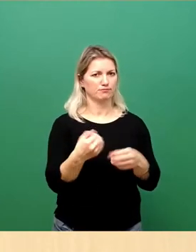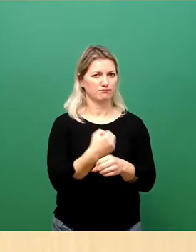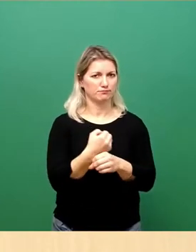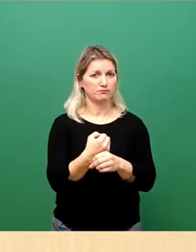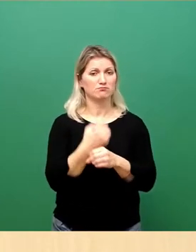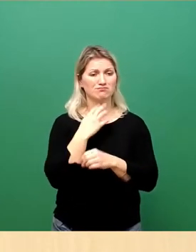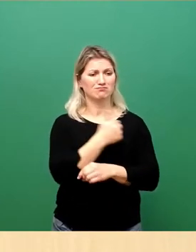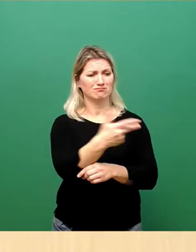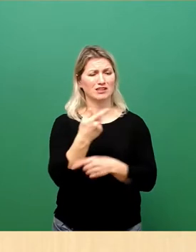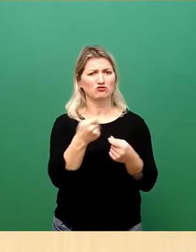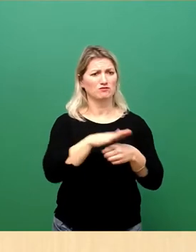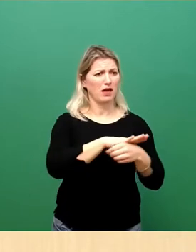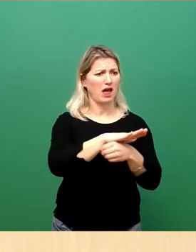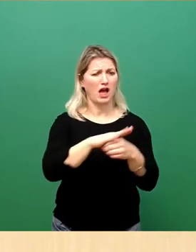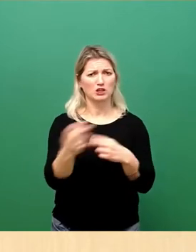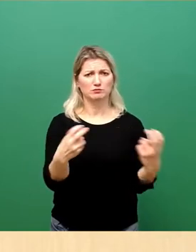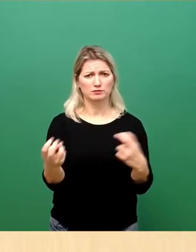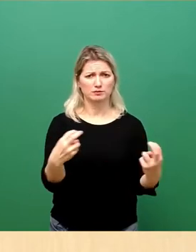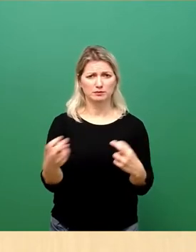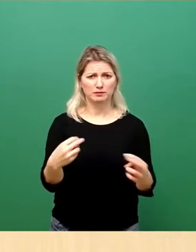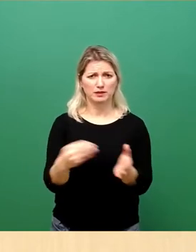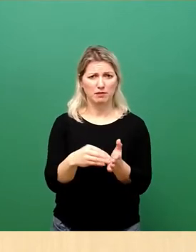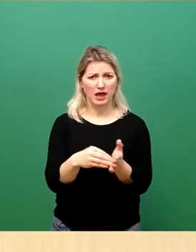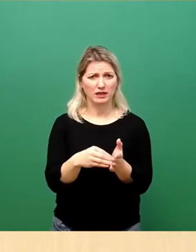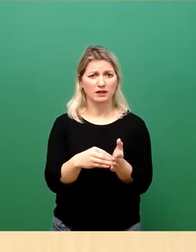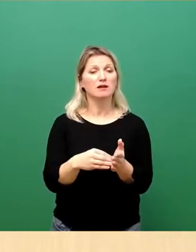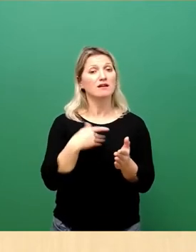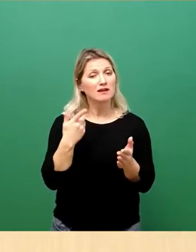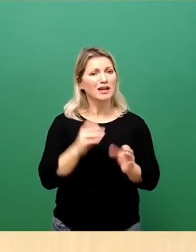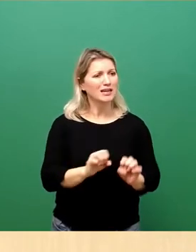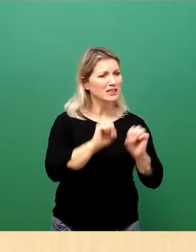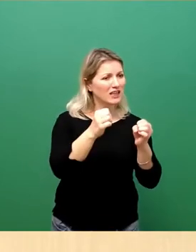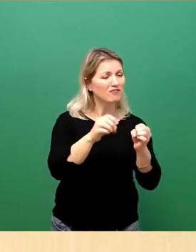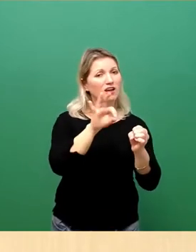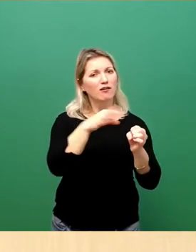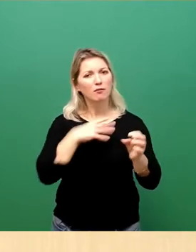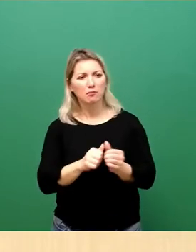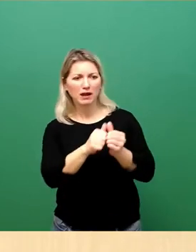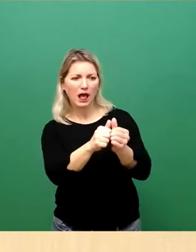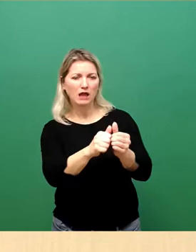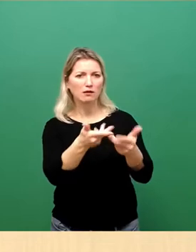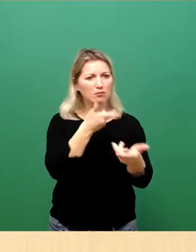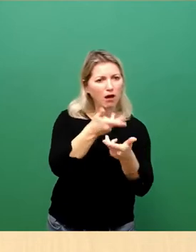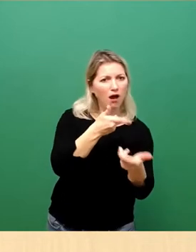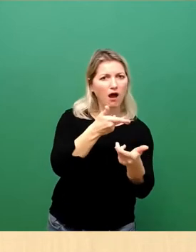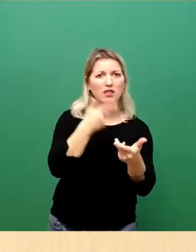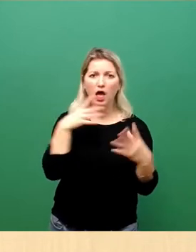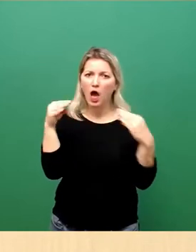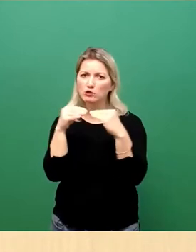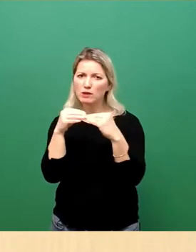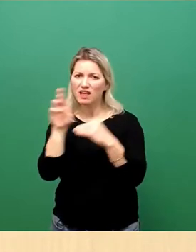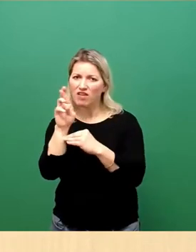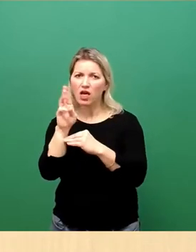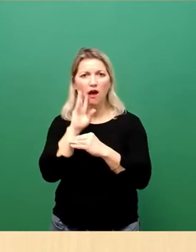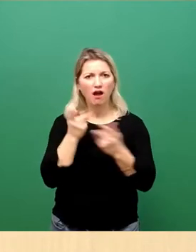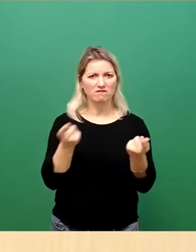Geschäftsbereichen. Die Stadt wird Initiativen begleiten und beraten und Ansprechpartner vermitteln. Aber, und darauf